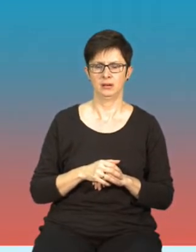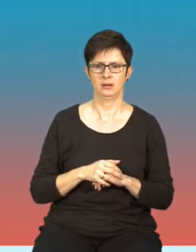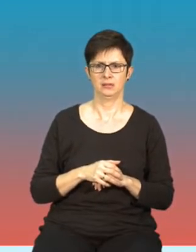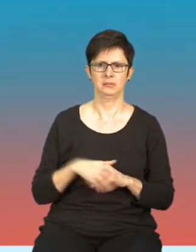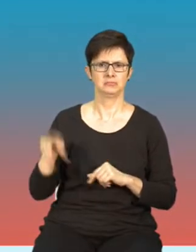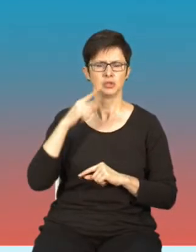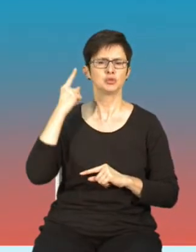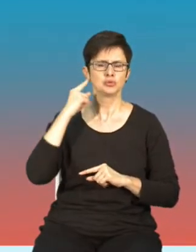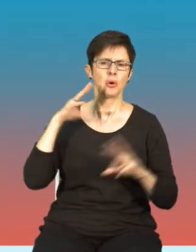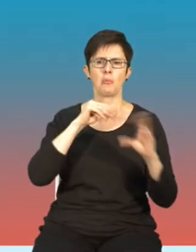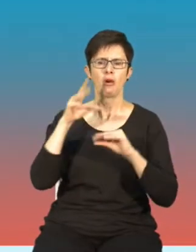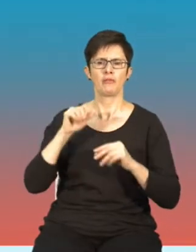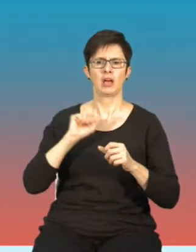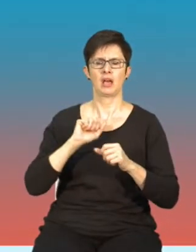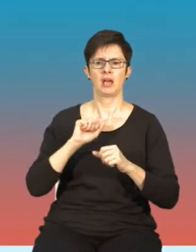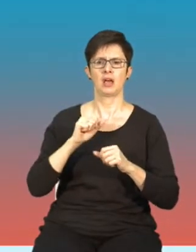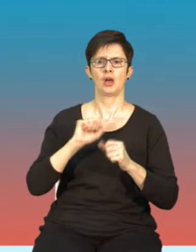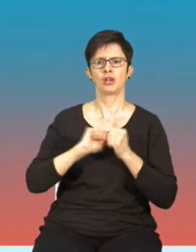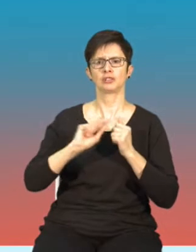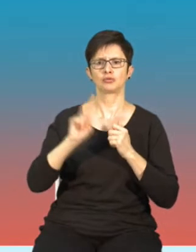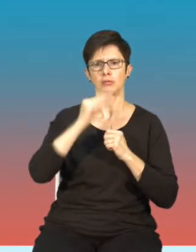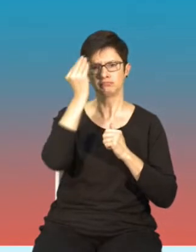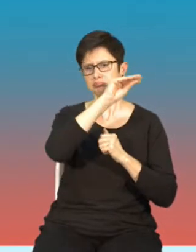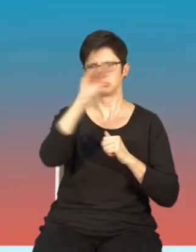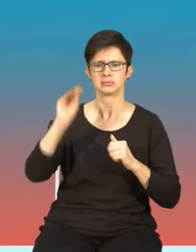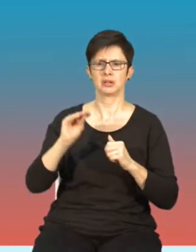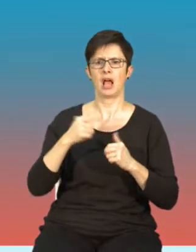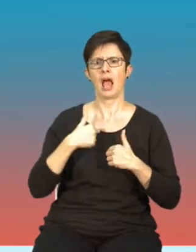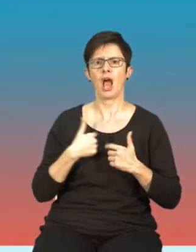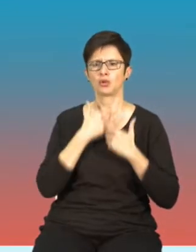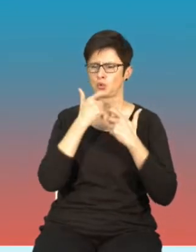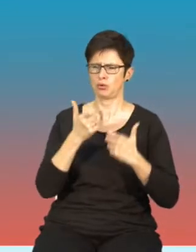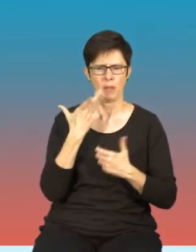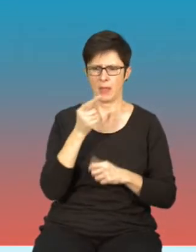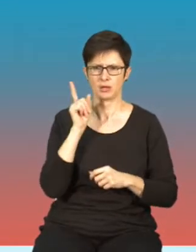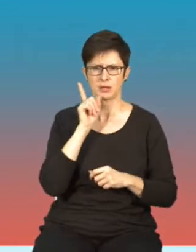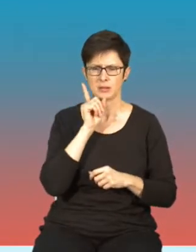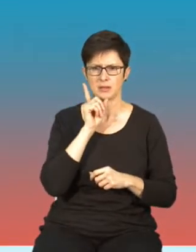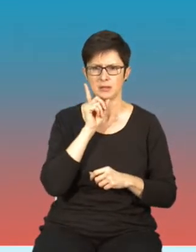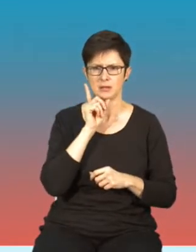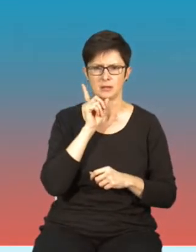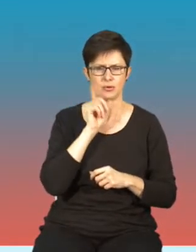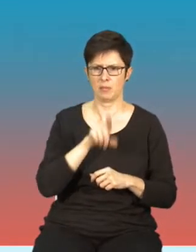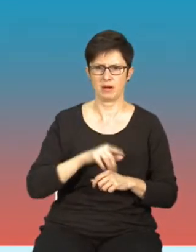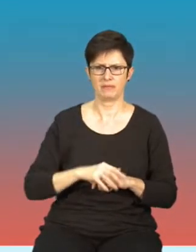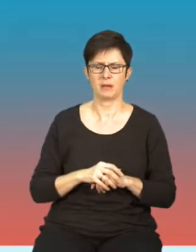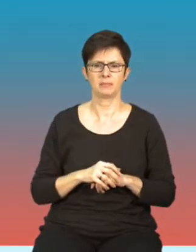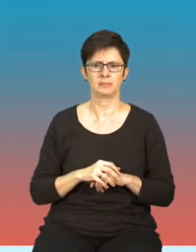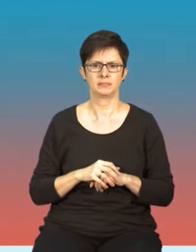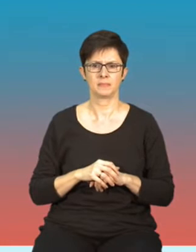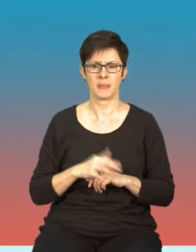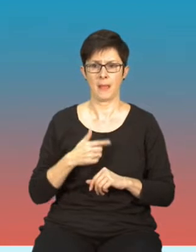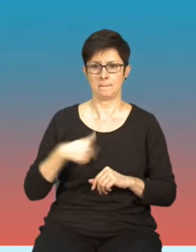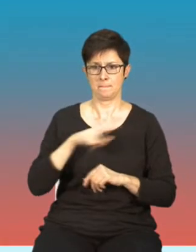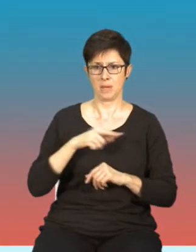osoby, które zgłaszamy, miała miejsce, są bajkami. Niemniej jednak my